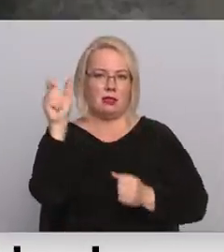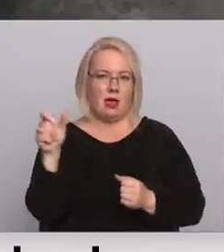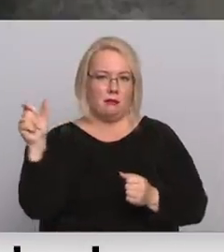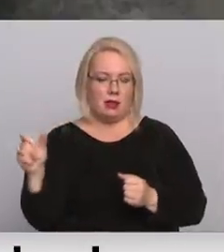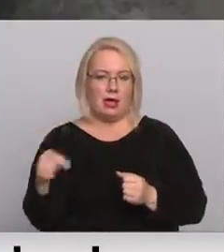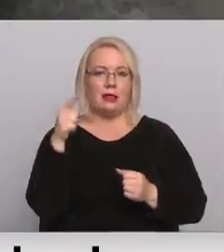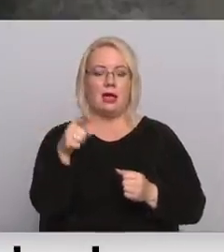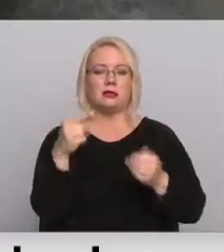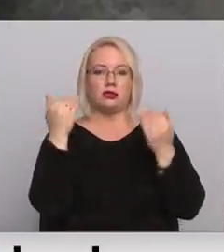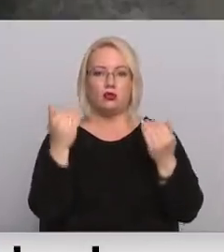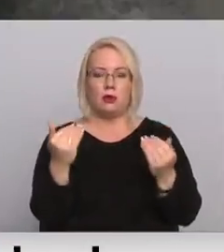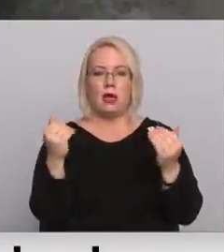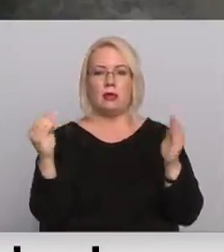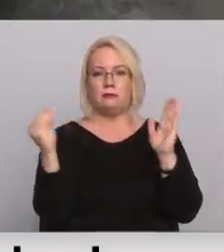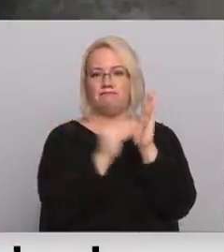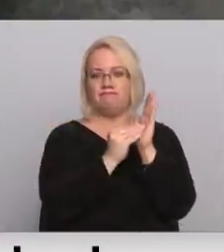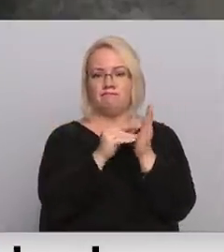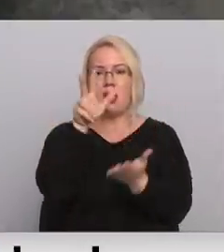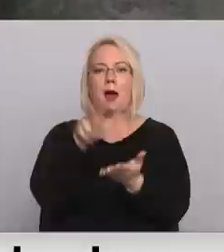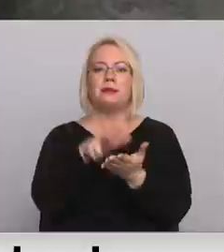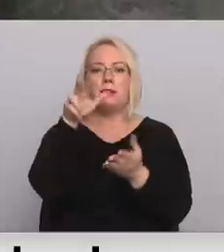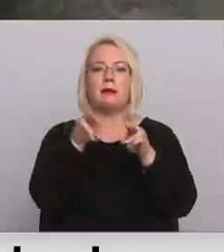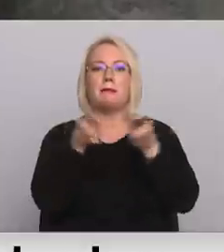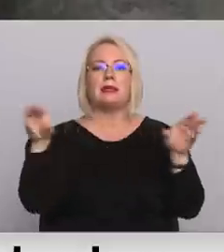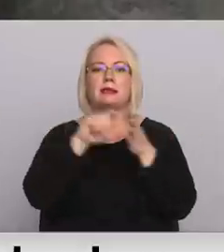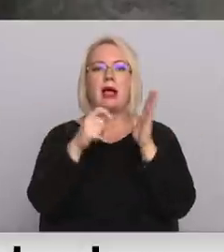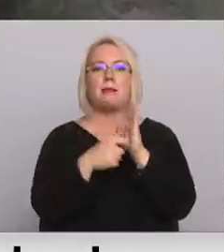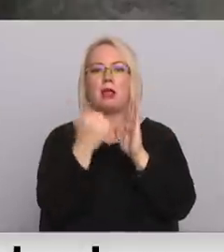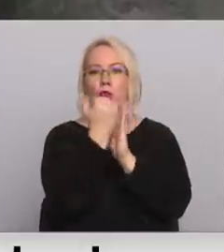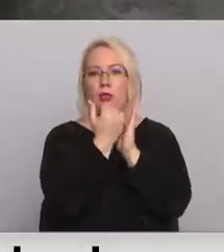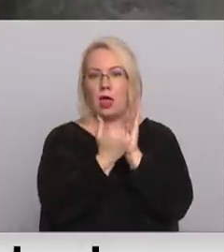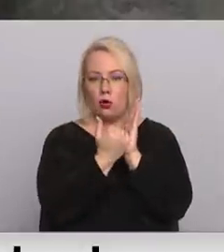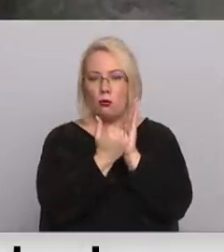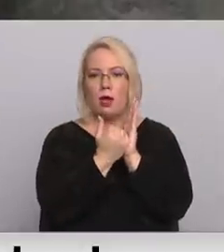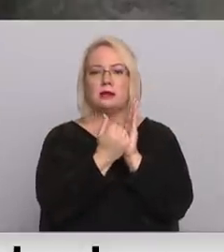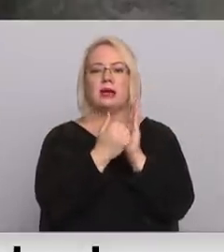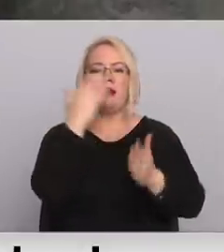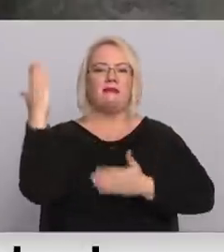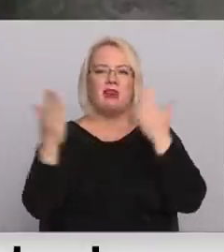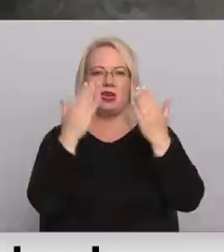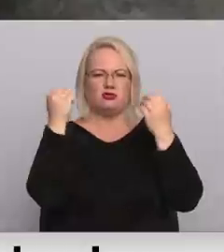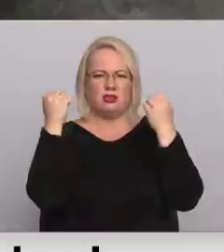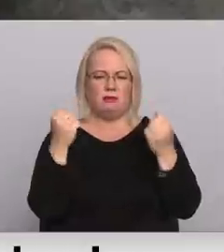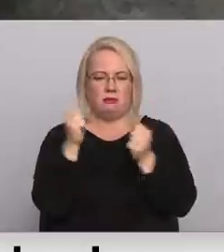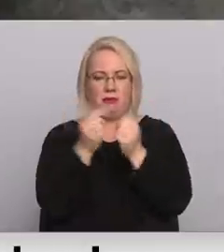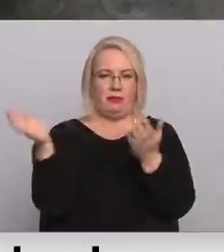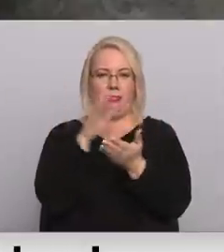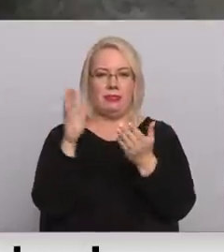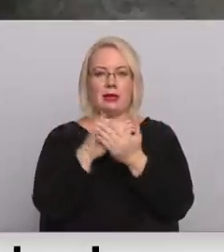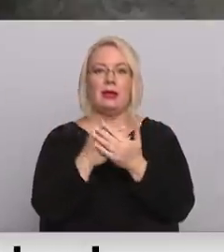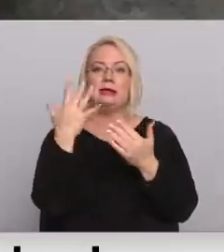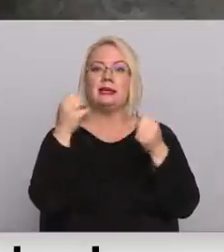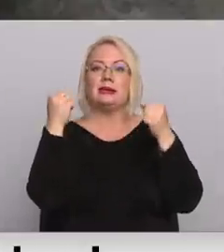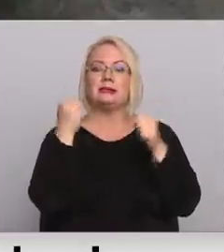iestrādāts šodien apstiprinātījos ministru kabinete noteikumos. Vējuši ir ļoti stiprs, cik stipri ir